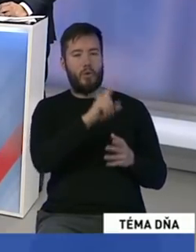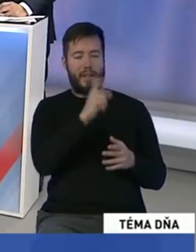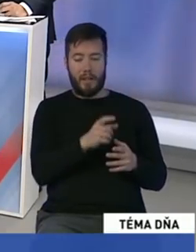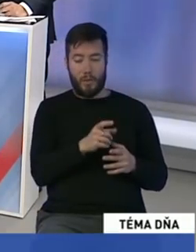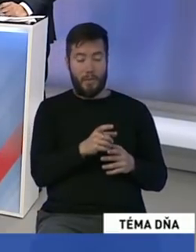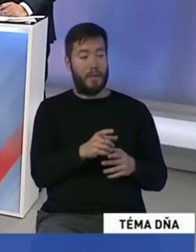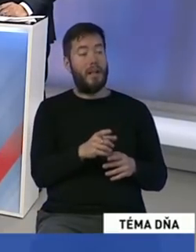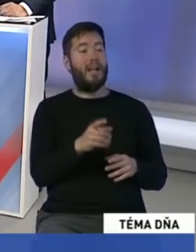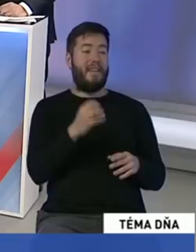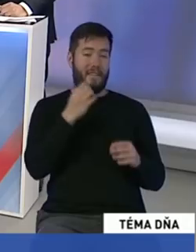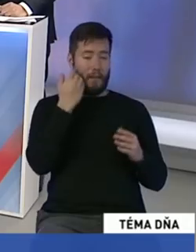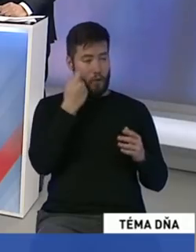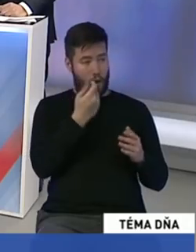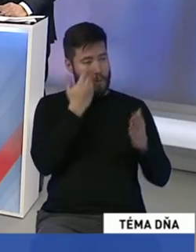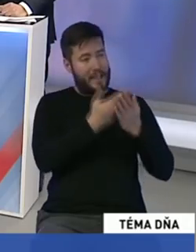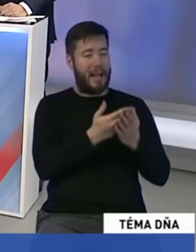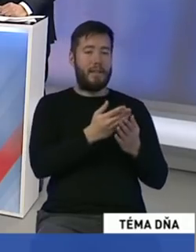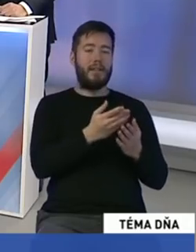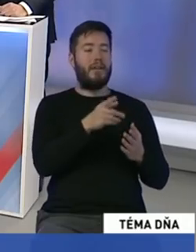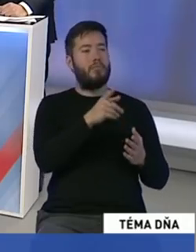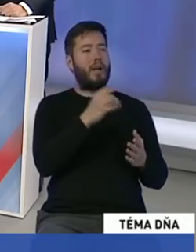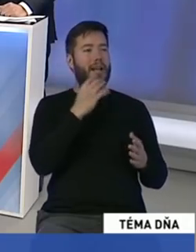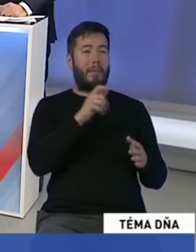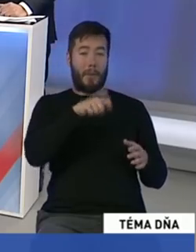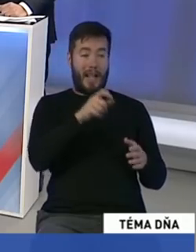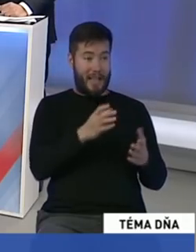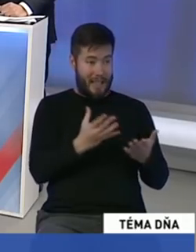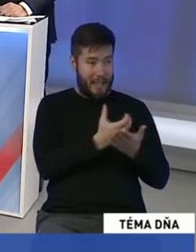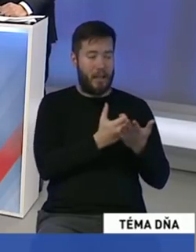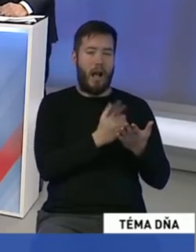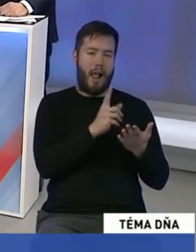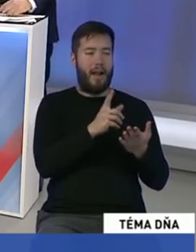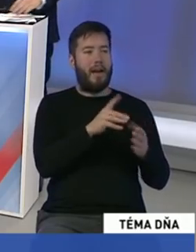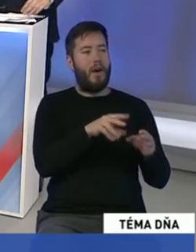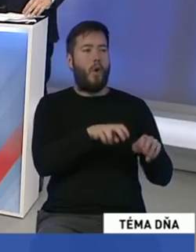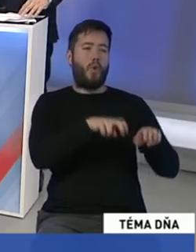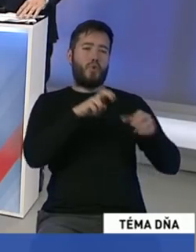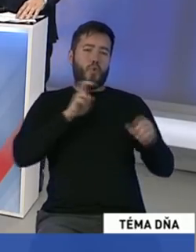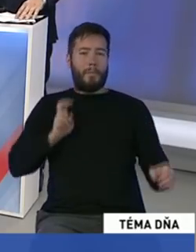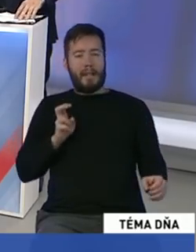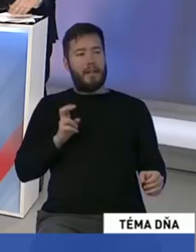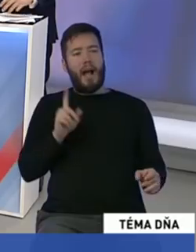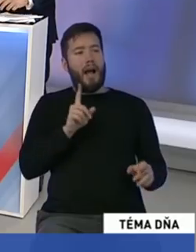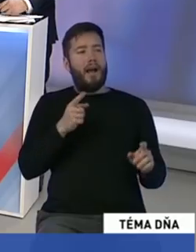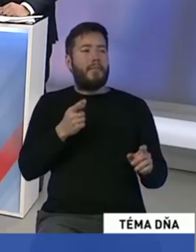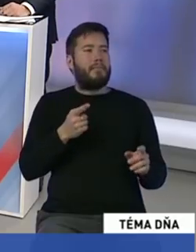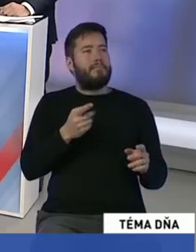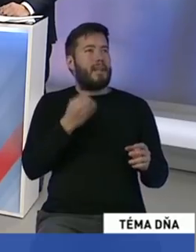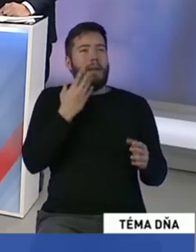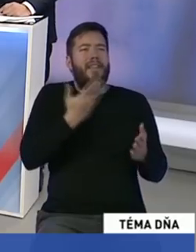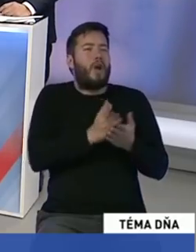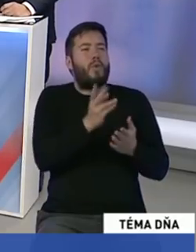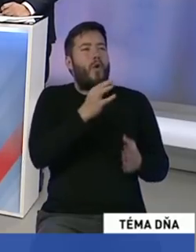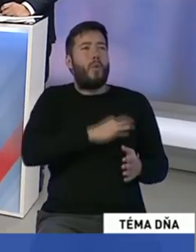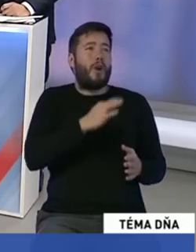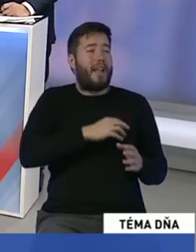sa vzdali mandátu poslanca Národnej rady v prípade, možno, že by ste úspeli v iných voľbách alebo čo vy považujete za také morálne prešľapy,